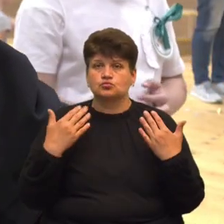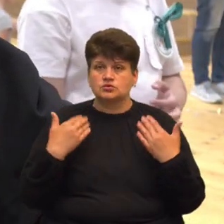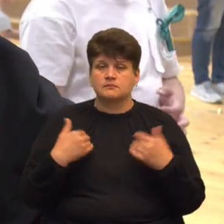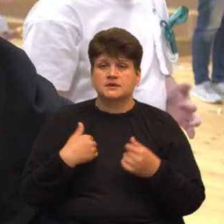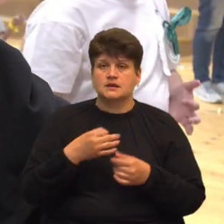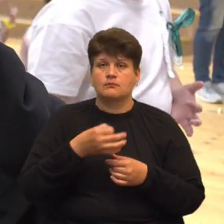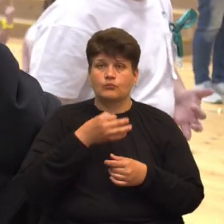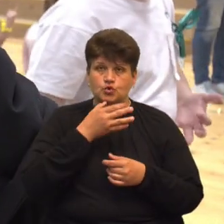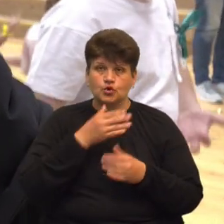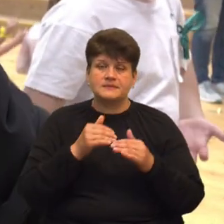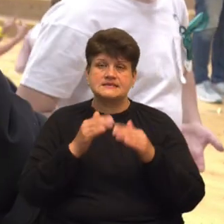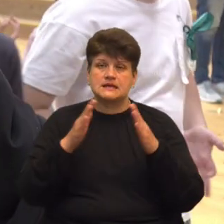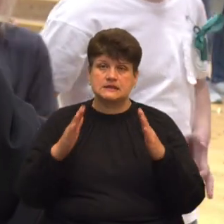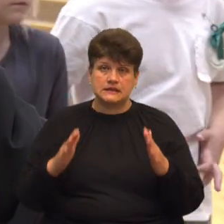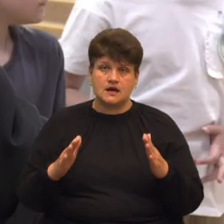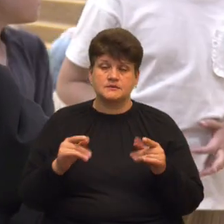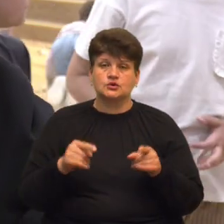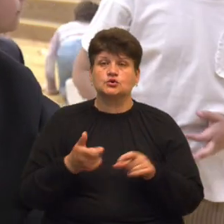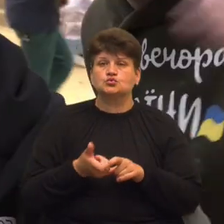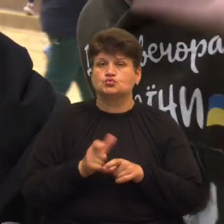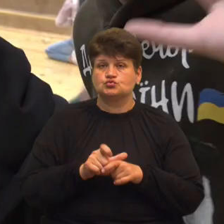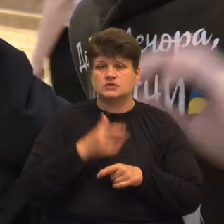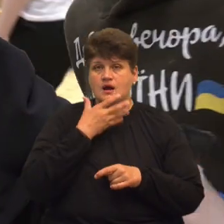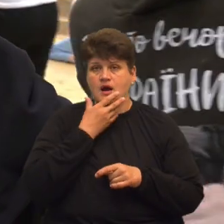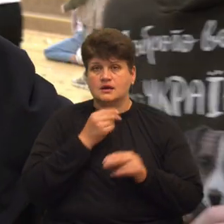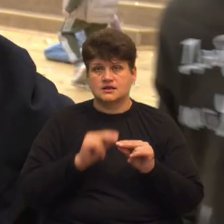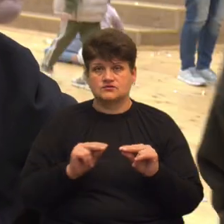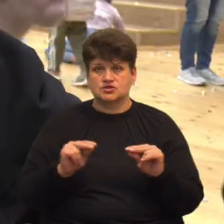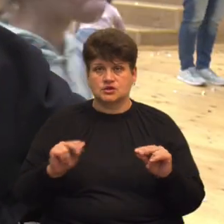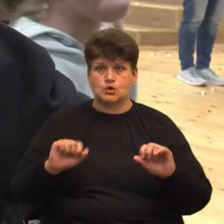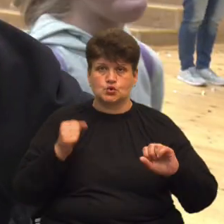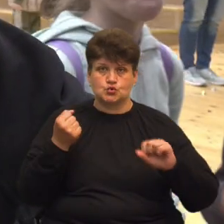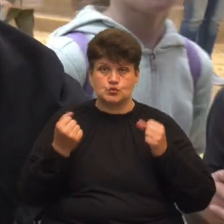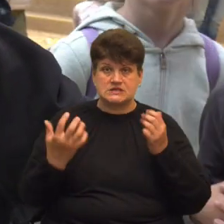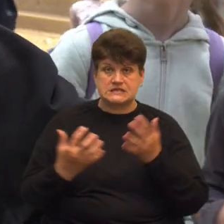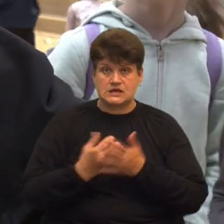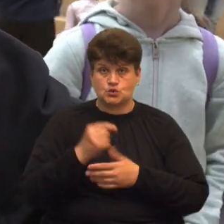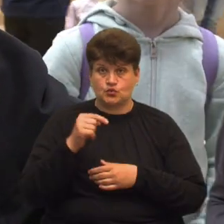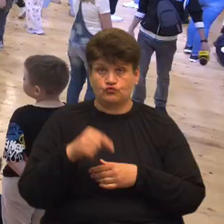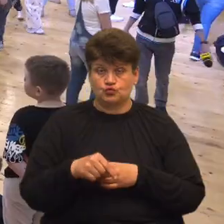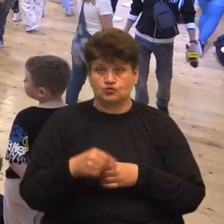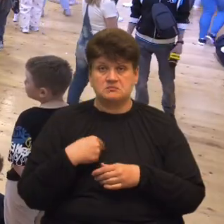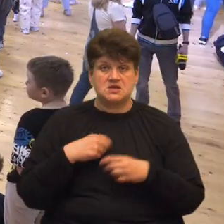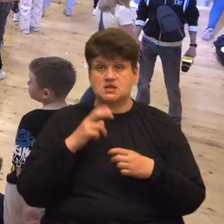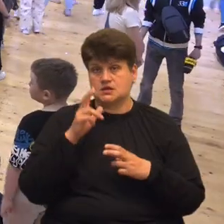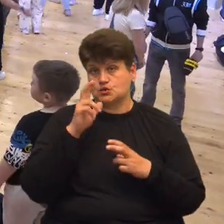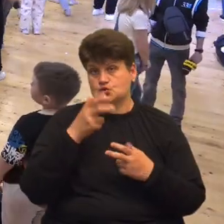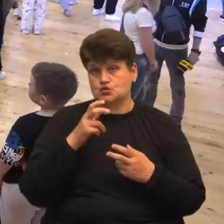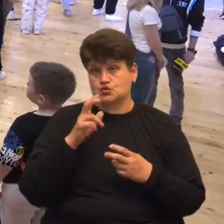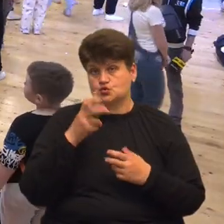ці табіри, тут дуже гарні вчителі, друзів теж, мені не сумно».